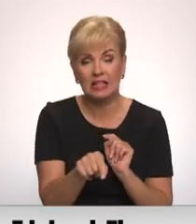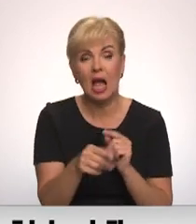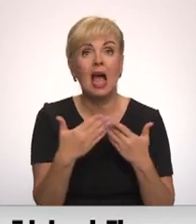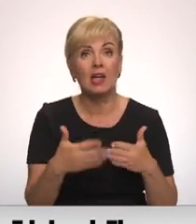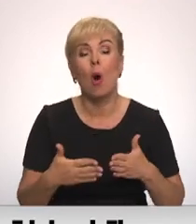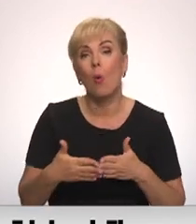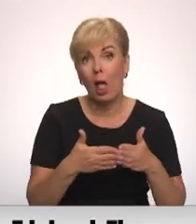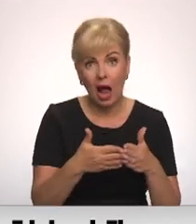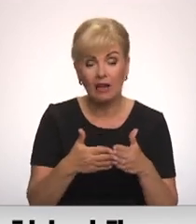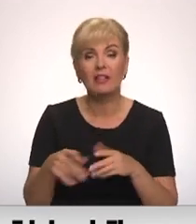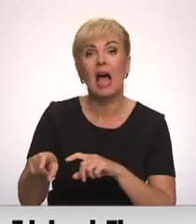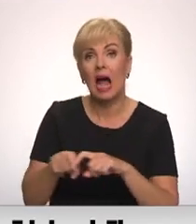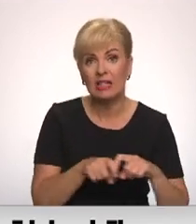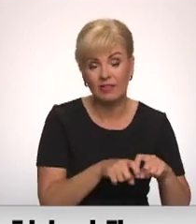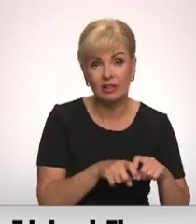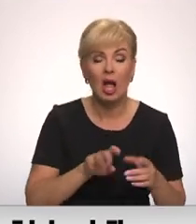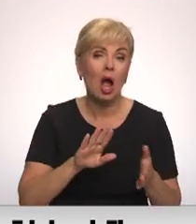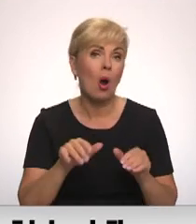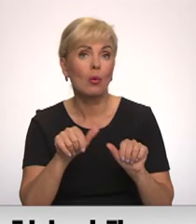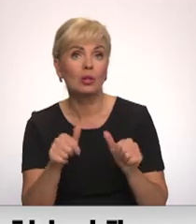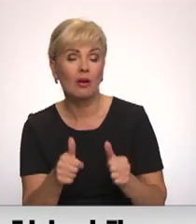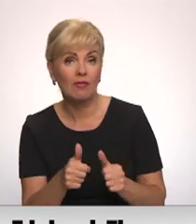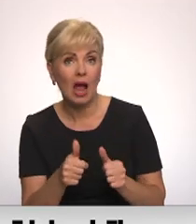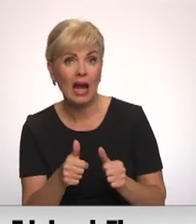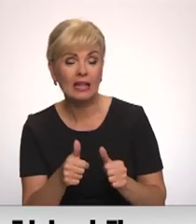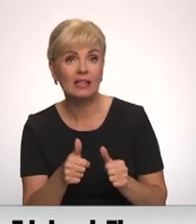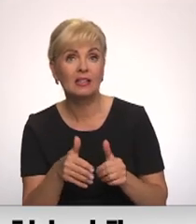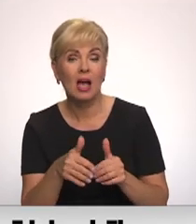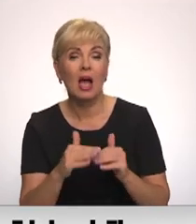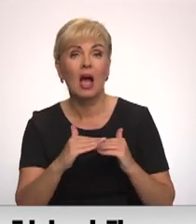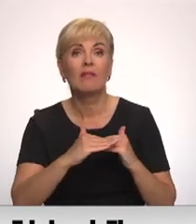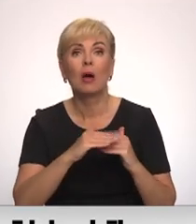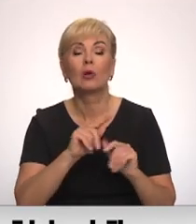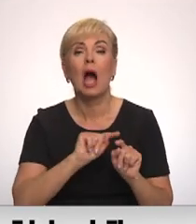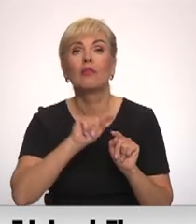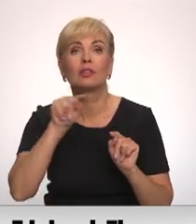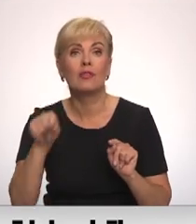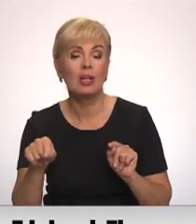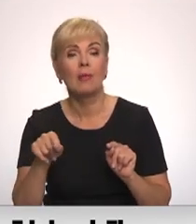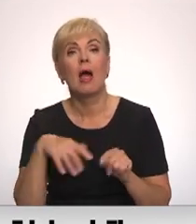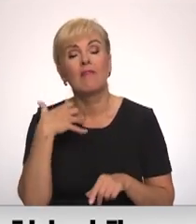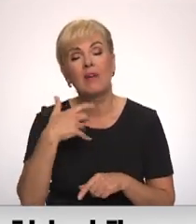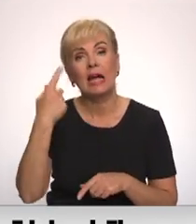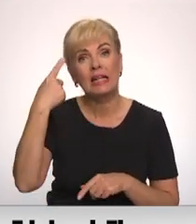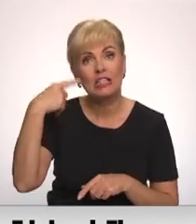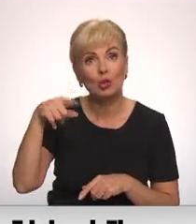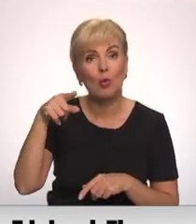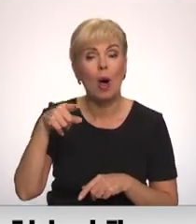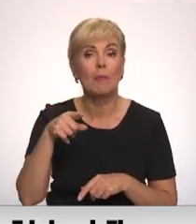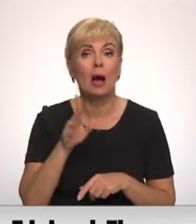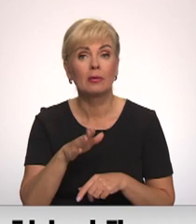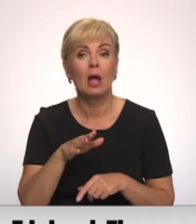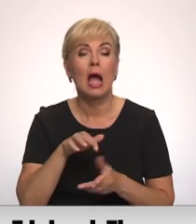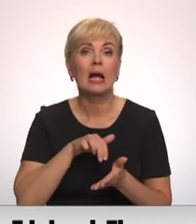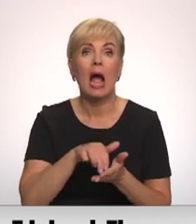jau tās laivas varam aizvilkt uz turienu. Varbūt kaut kādā veidā arī tās pontonas iesuma, bet kā līdz viņiem pēc tam tik? Tad jābūt kaut kādiem izdomātiem gājai